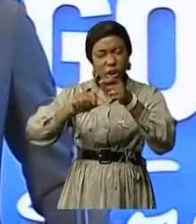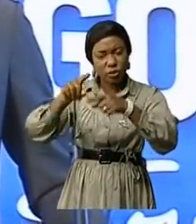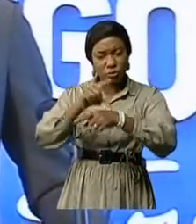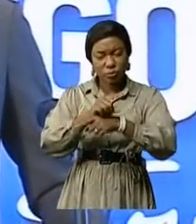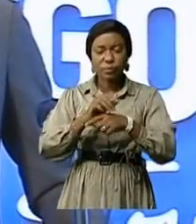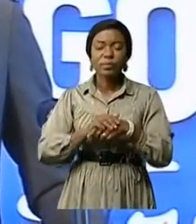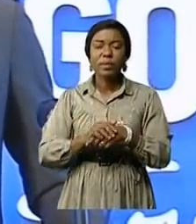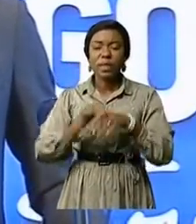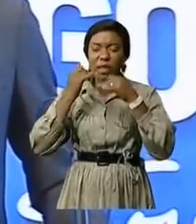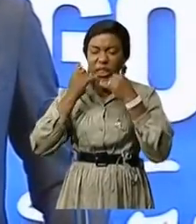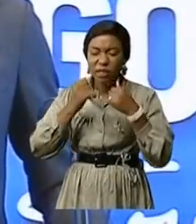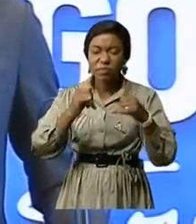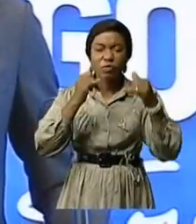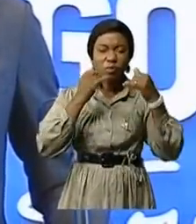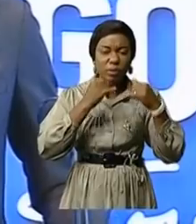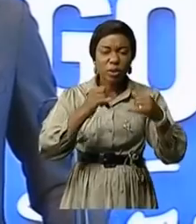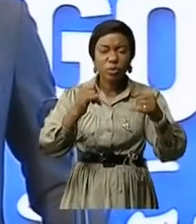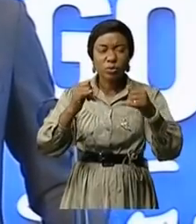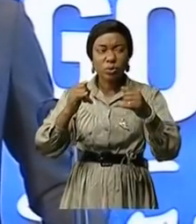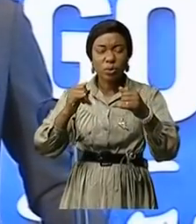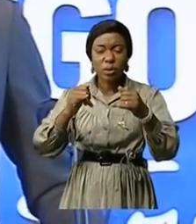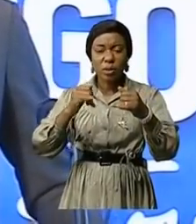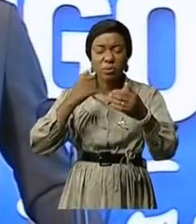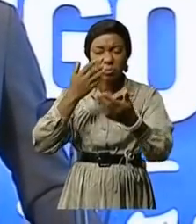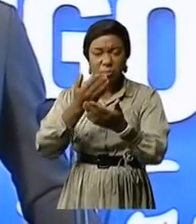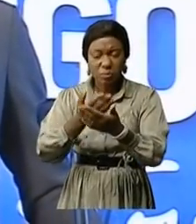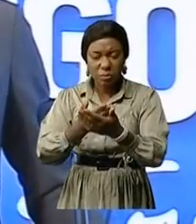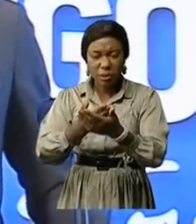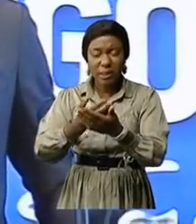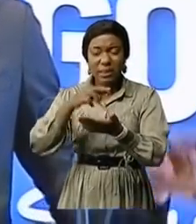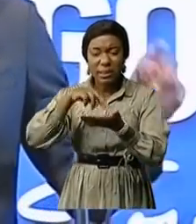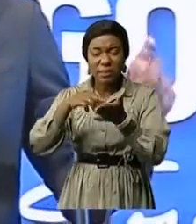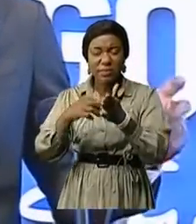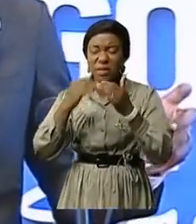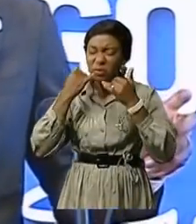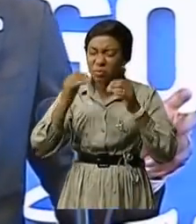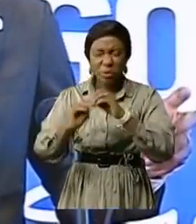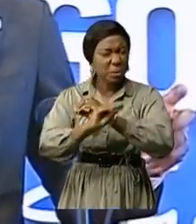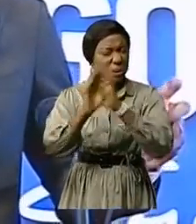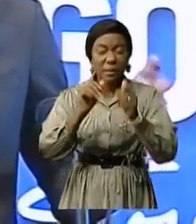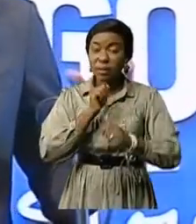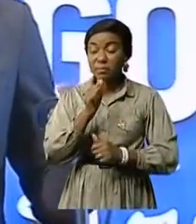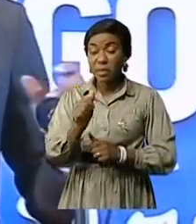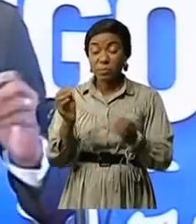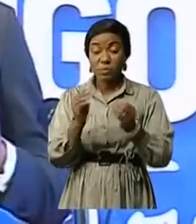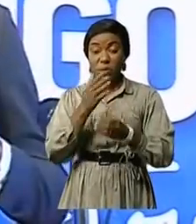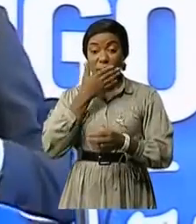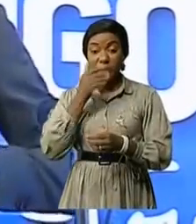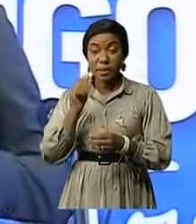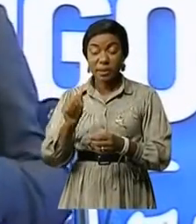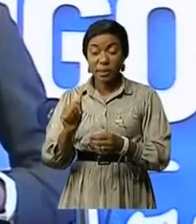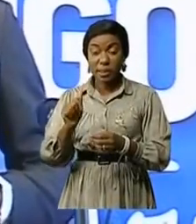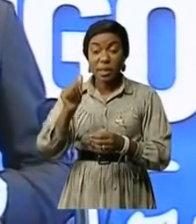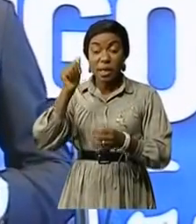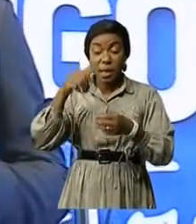Les informations qui nous sont parvenues au départ, c'était des informations qui n'étaient pas très précises parce que c'est des naufrages et